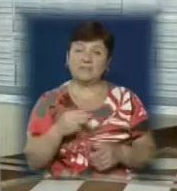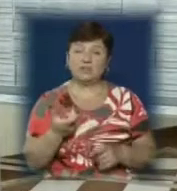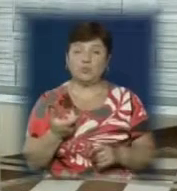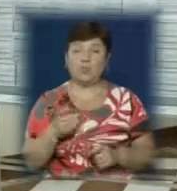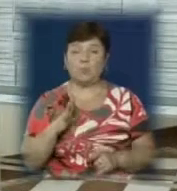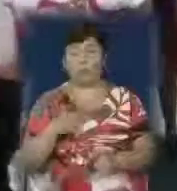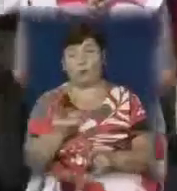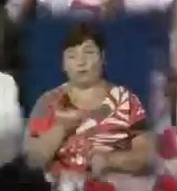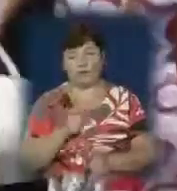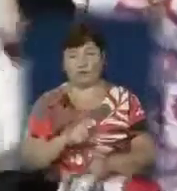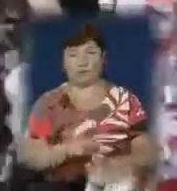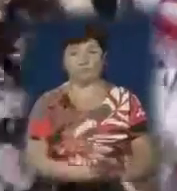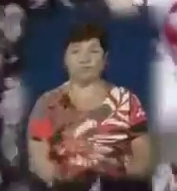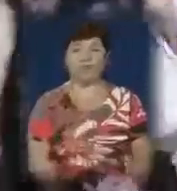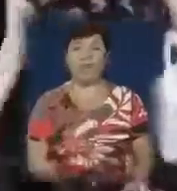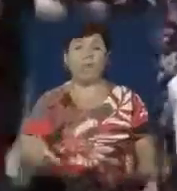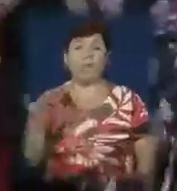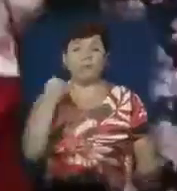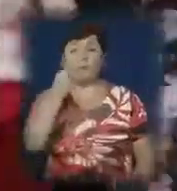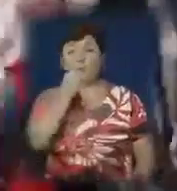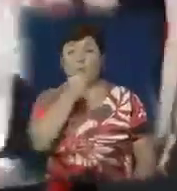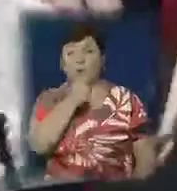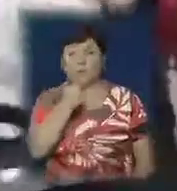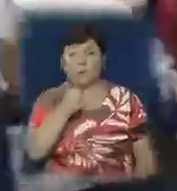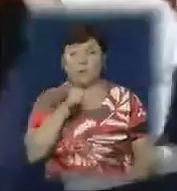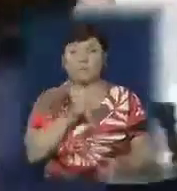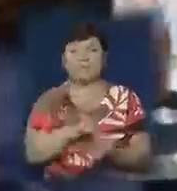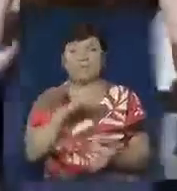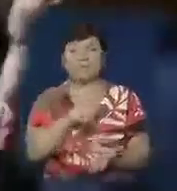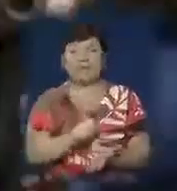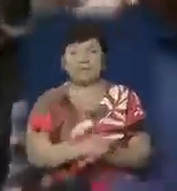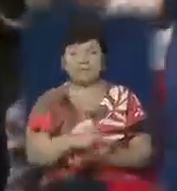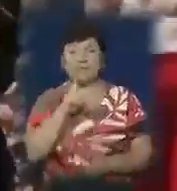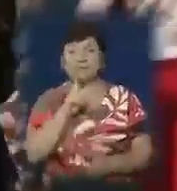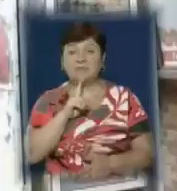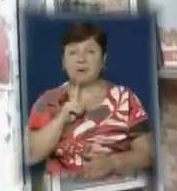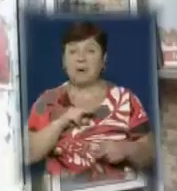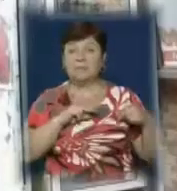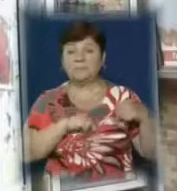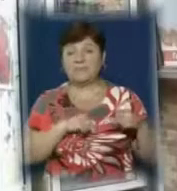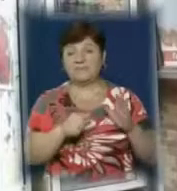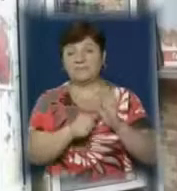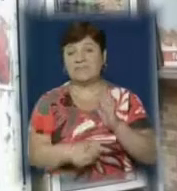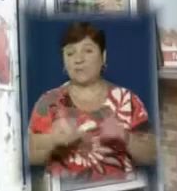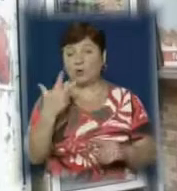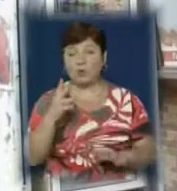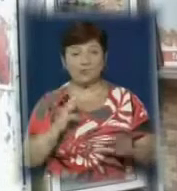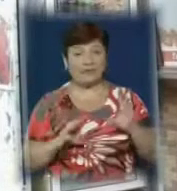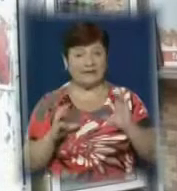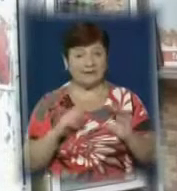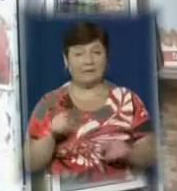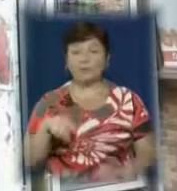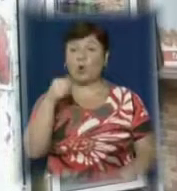більше. Минулого року завдяки центру зайнятості в Ужгороді тимчасово працевлаштували 63 студентів.